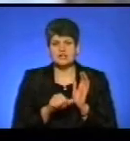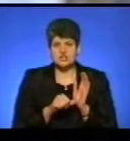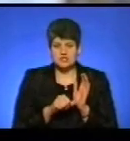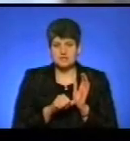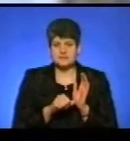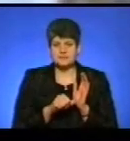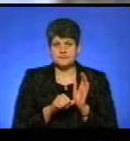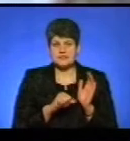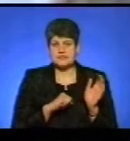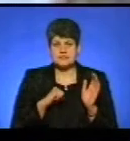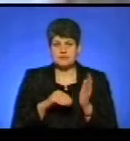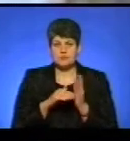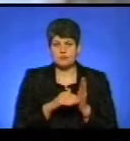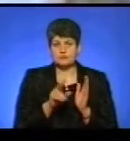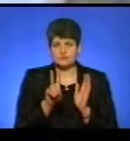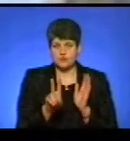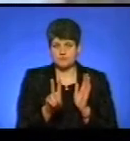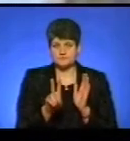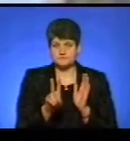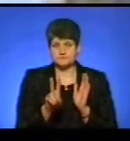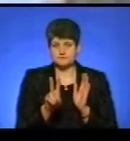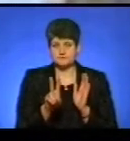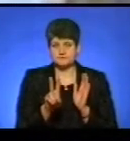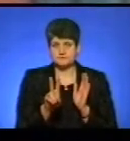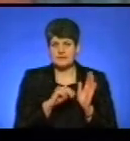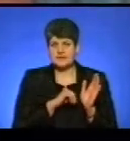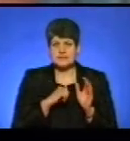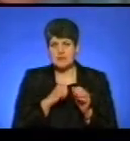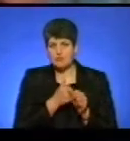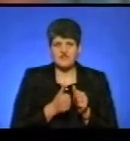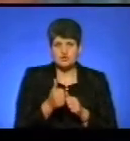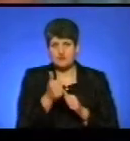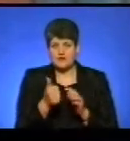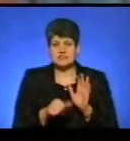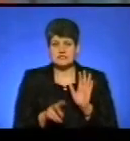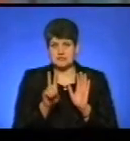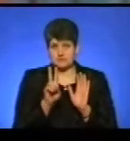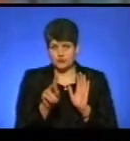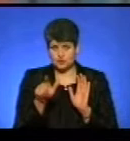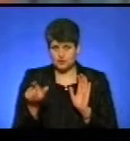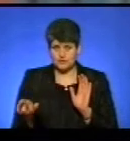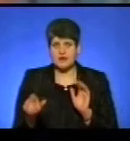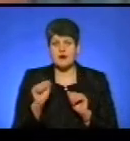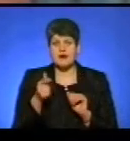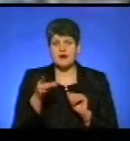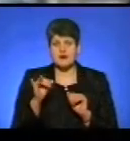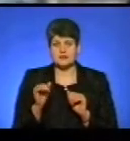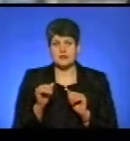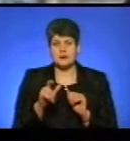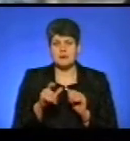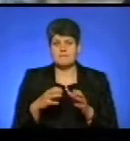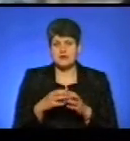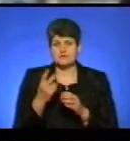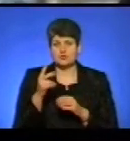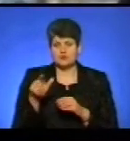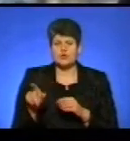самопоміч двох чоловік, самовисуванці теж двох чоловік і від аграрної партії двох чоловік. Чого з